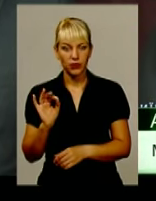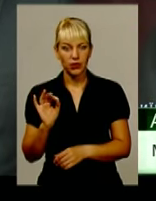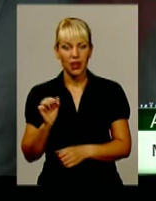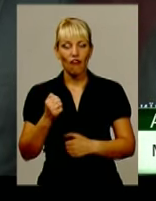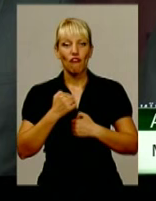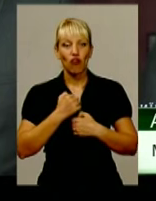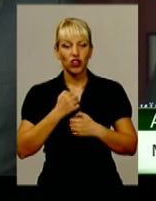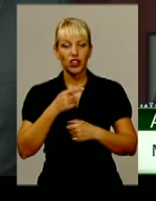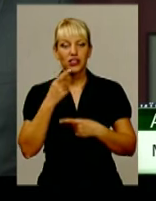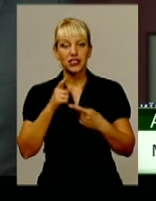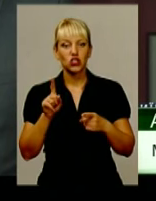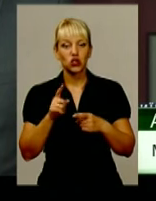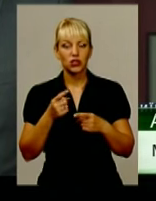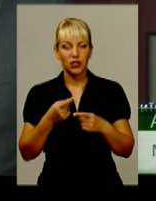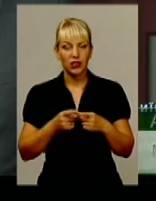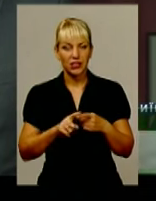Військові скажуть, що це за граната.